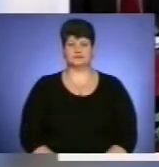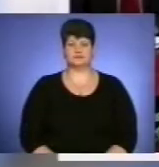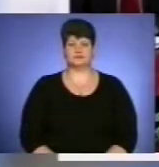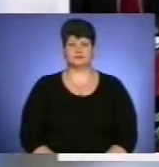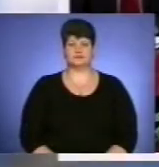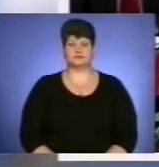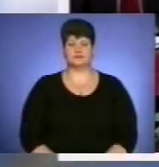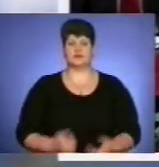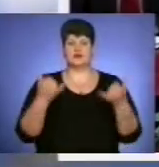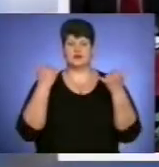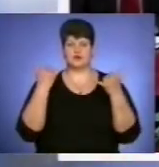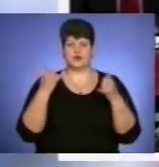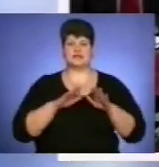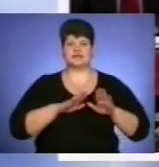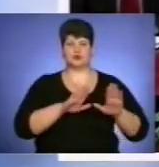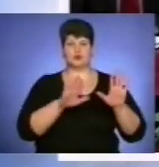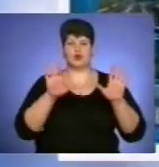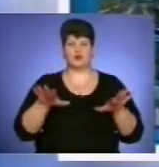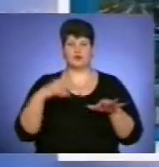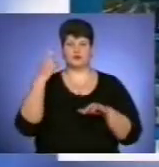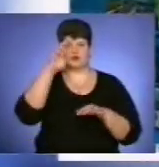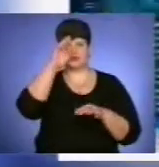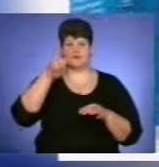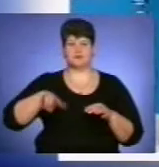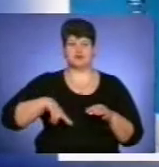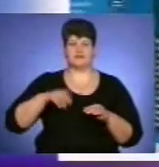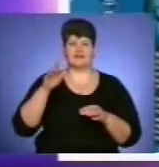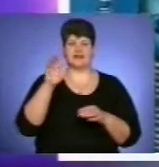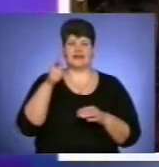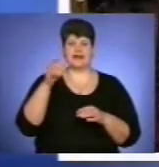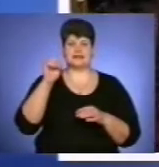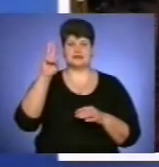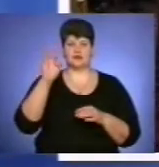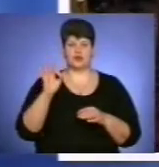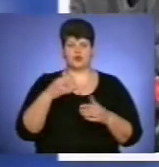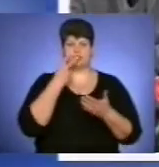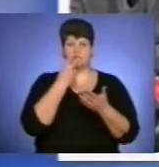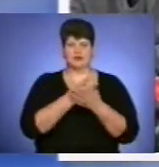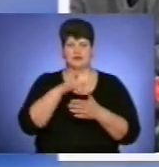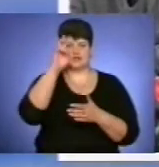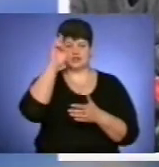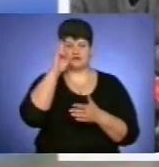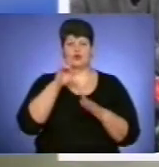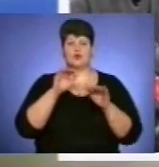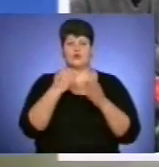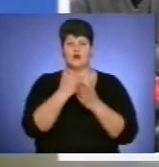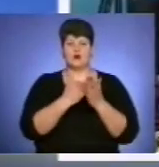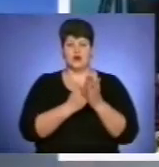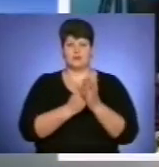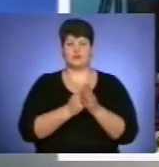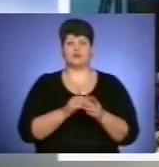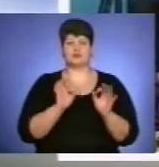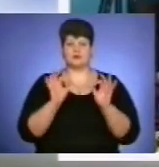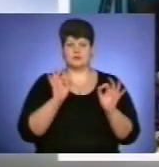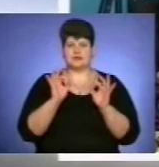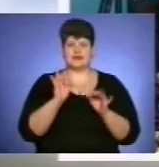Сьогодні заступник голови облдержадміністрації Василь Гацько презентував державну програму активізації економіки на 2013